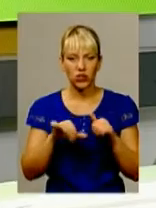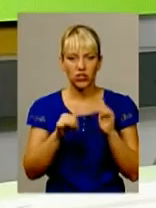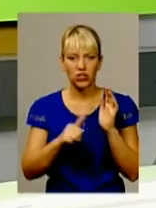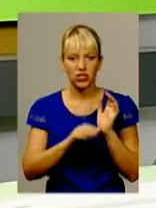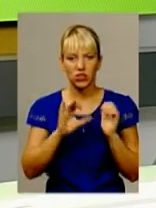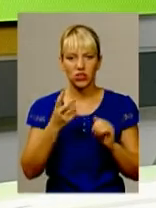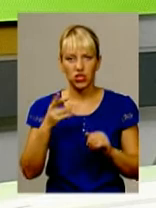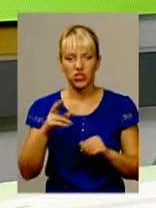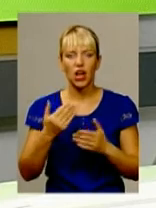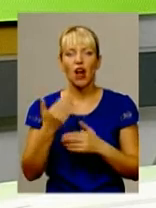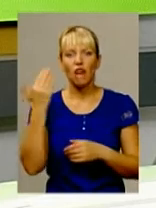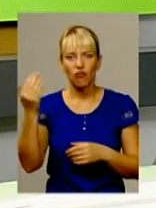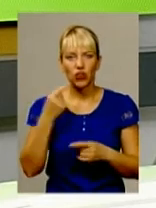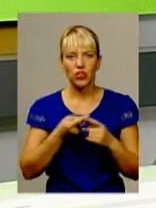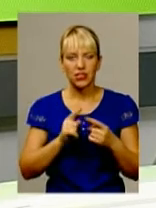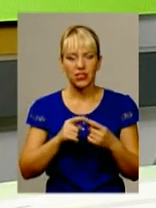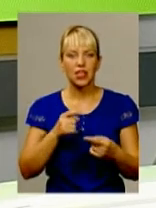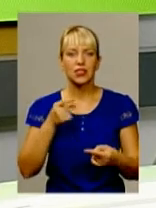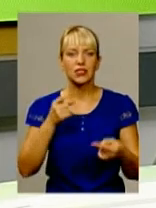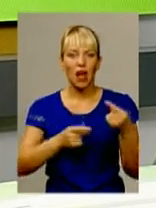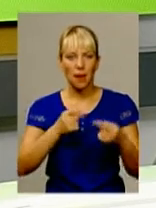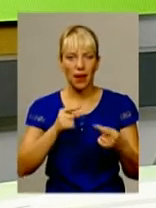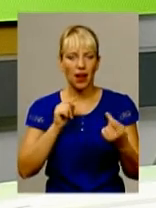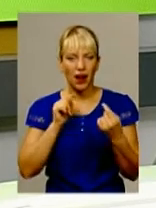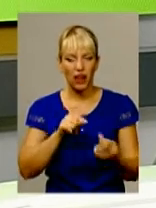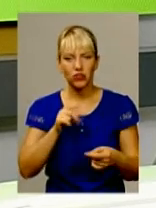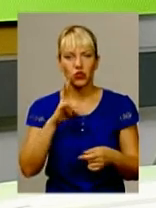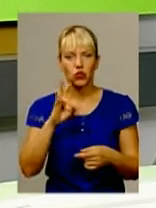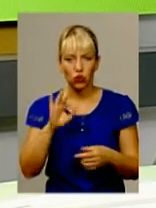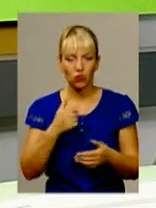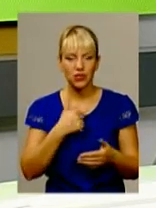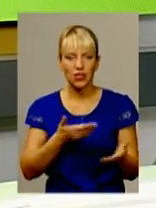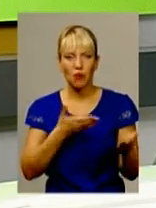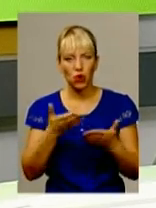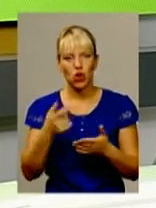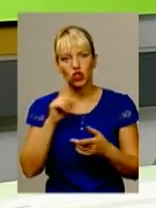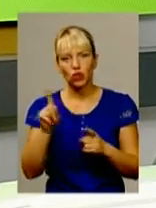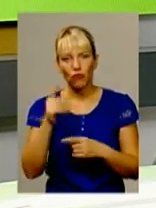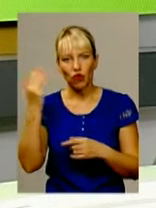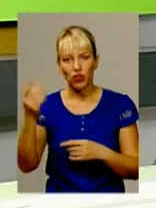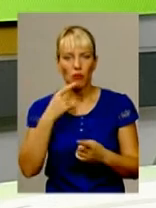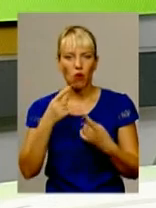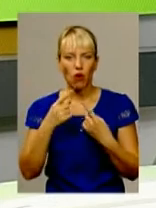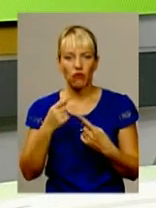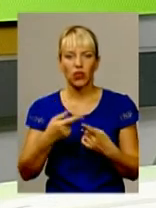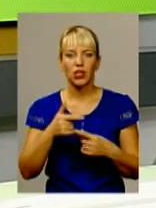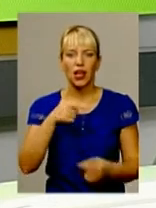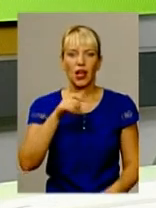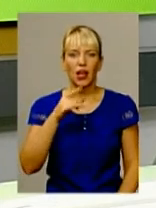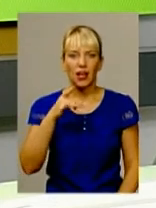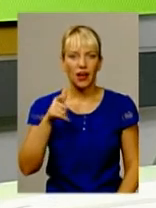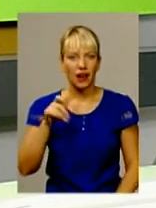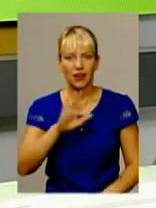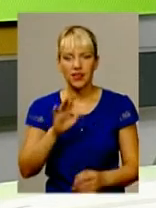заперечує це, ми його запрошуємо на Раду Майдану, може прийти, поговорити з нами. Зрешті кожен має на помилку. Герега не заперечує, що він